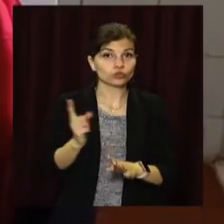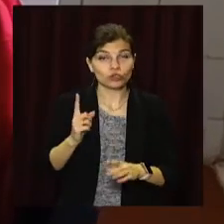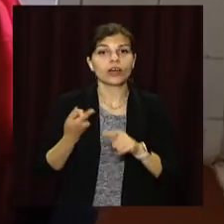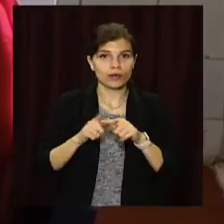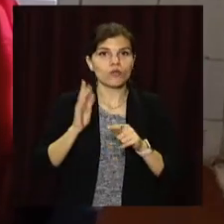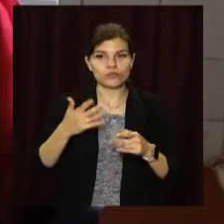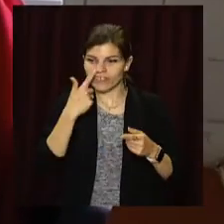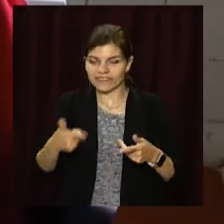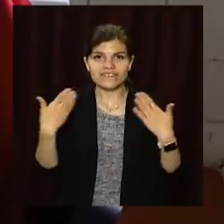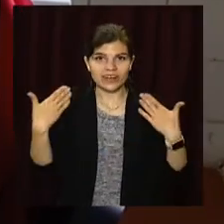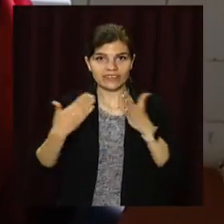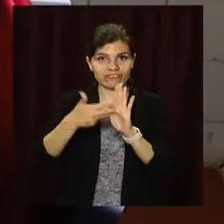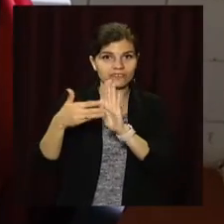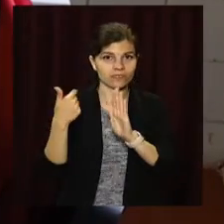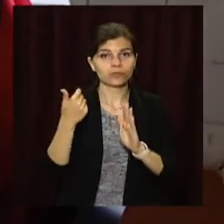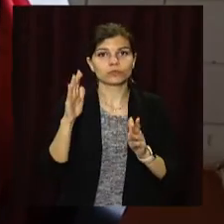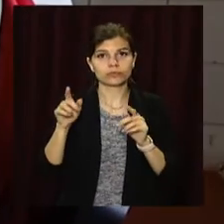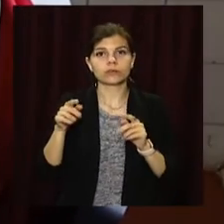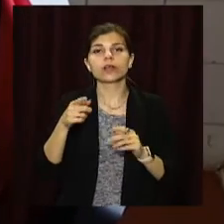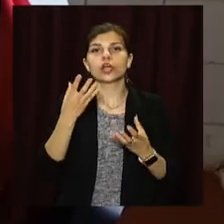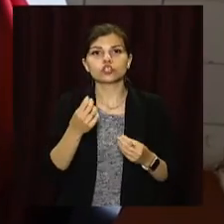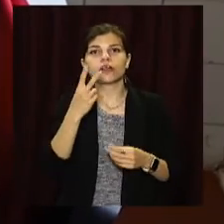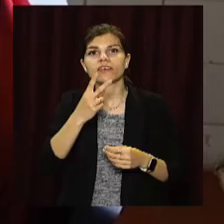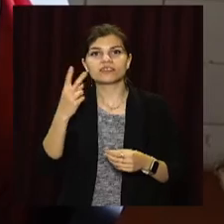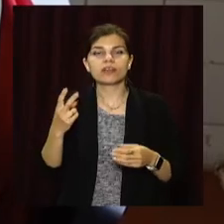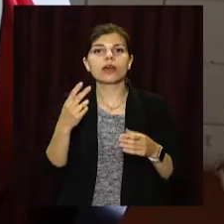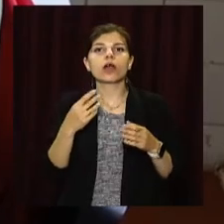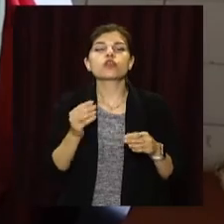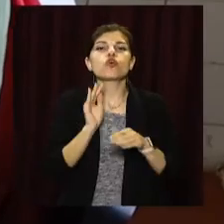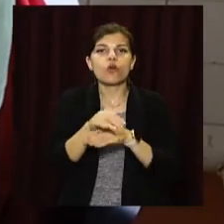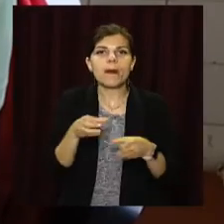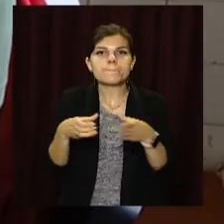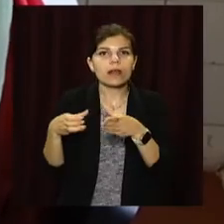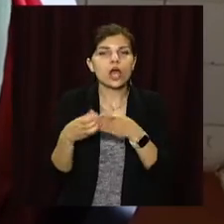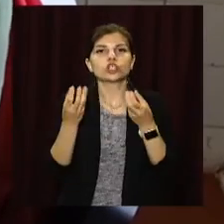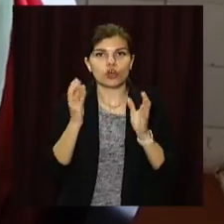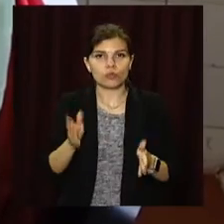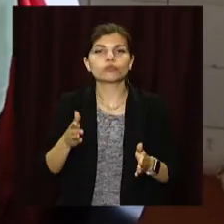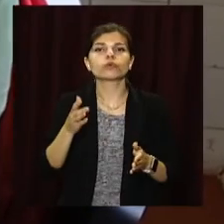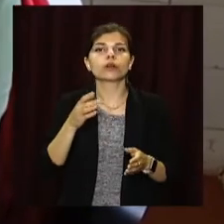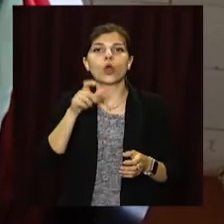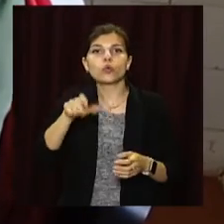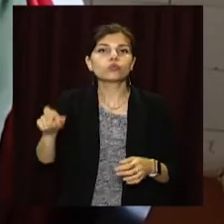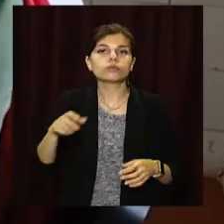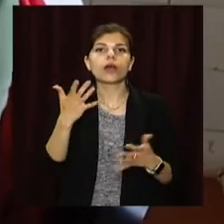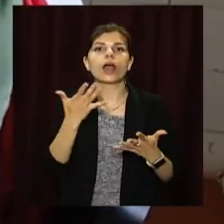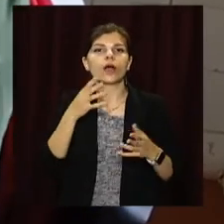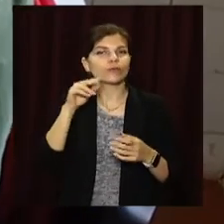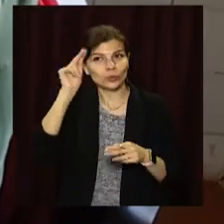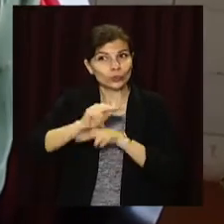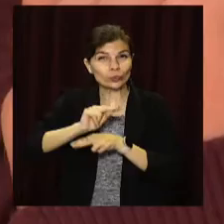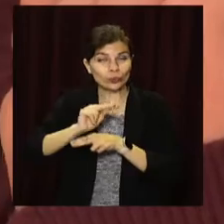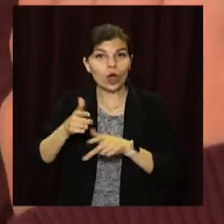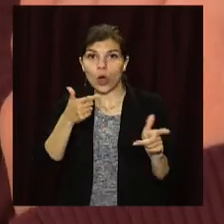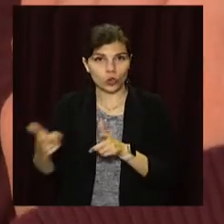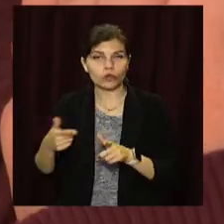Кумірнаті у регіоні навчатимуть ще 22 додаткові бригади, які будуть нею щеплювати. Окрім цього, планують відкрити